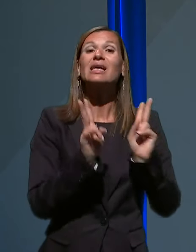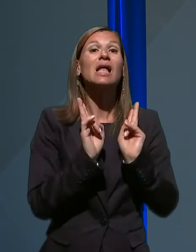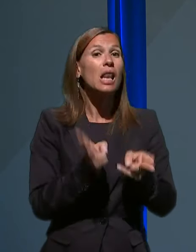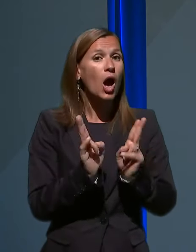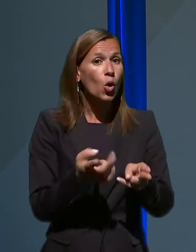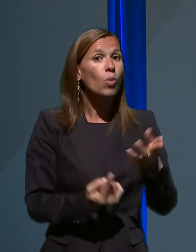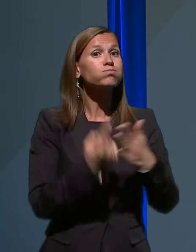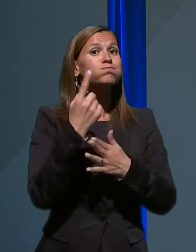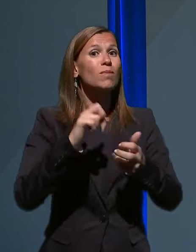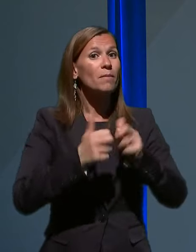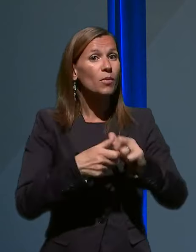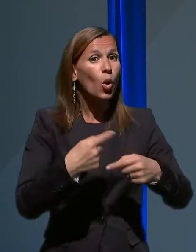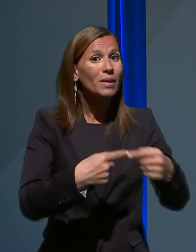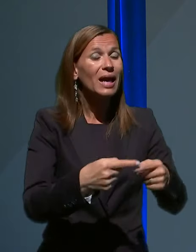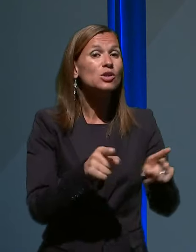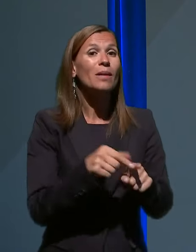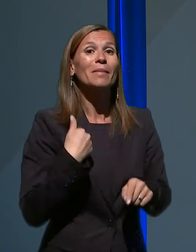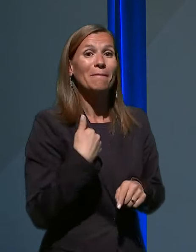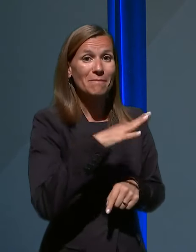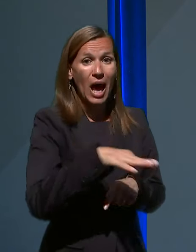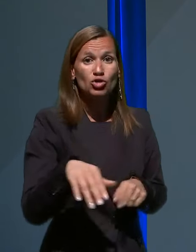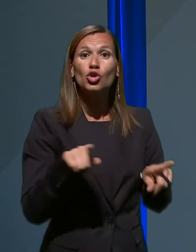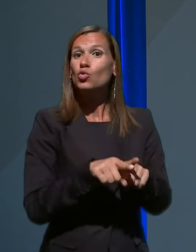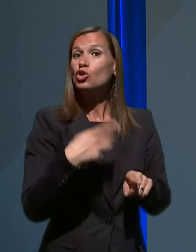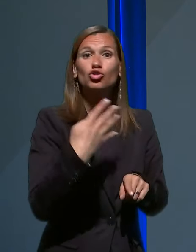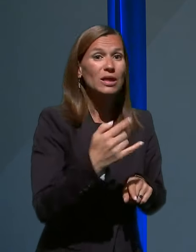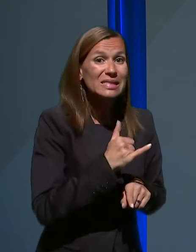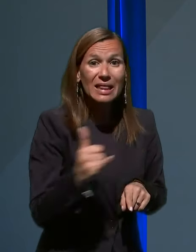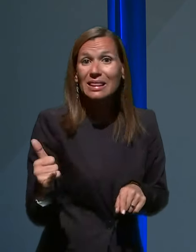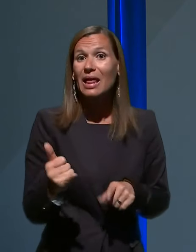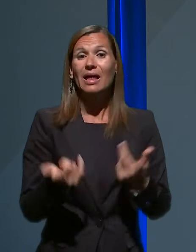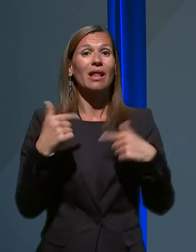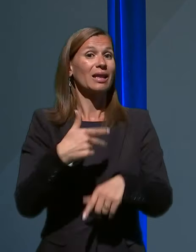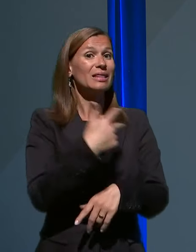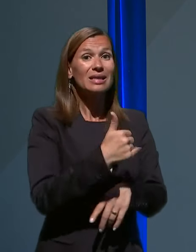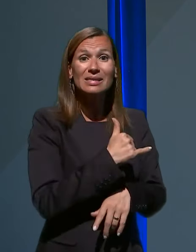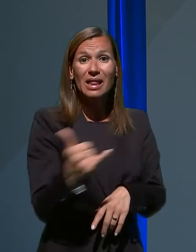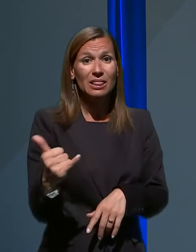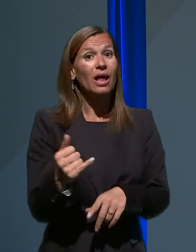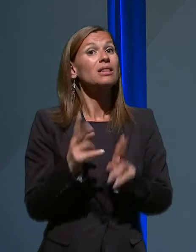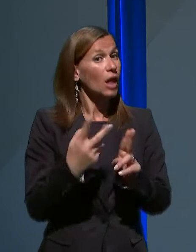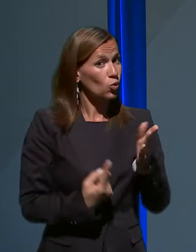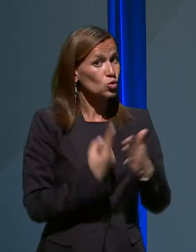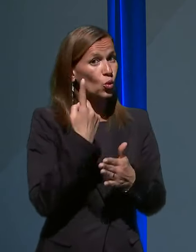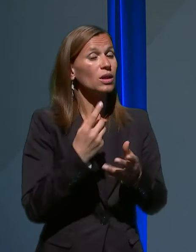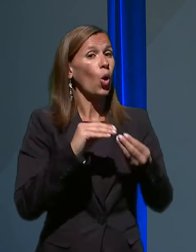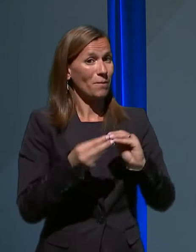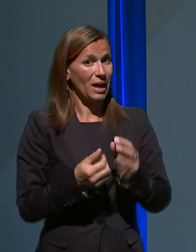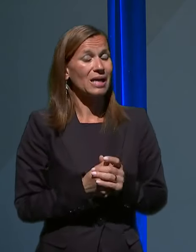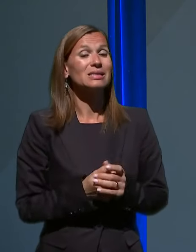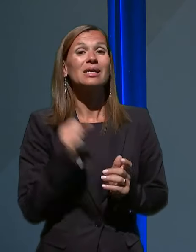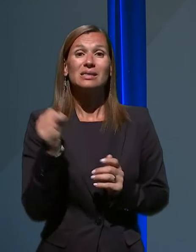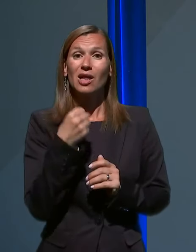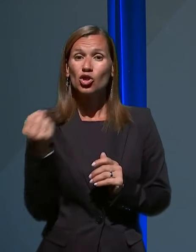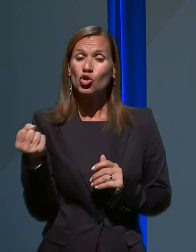pri mlajših, tudi pri 40-letnih, tudi pri 30-letnih. tako, da ravno zato opozarjamo pravzaprav, kako